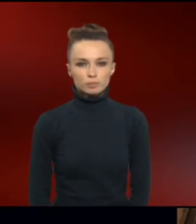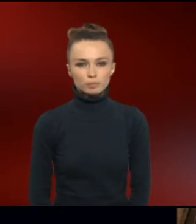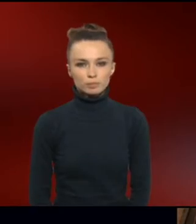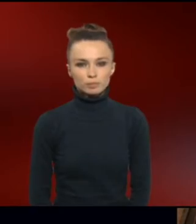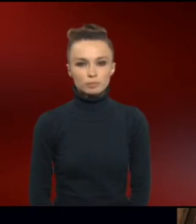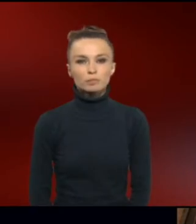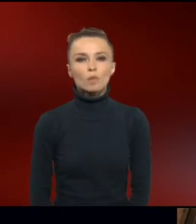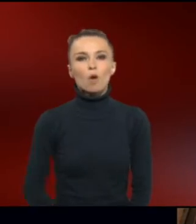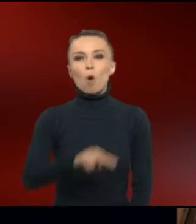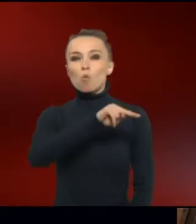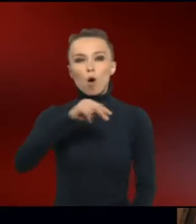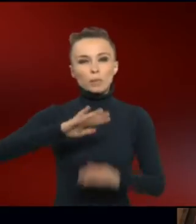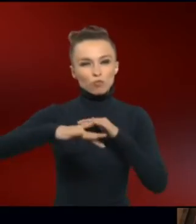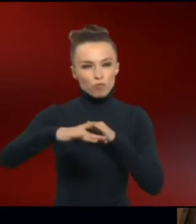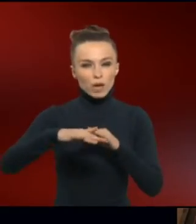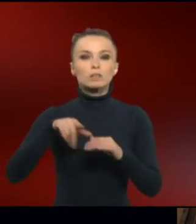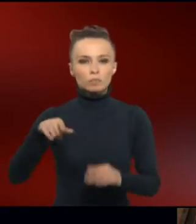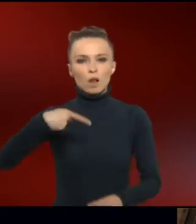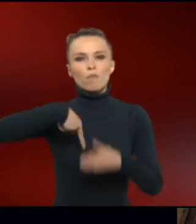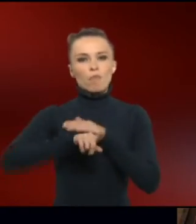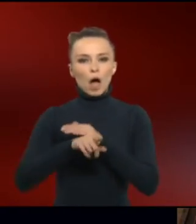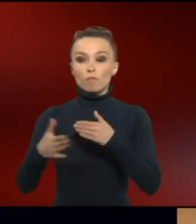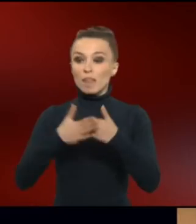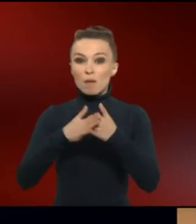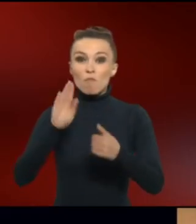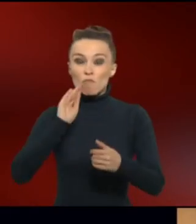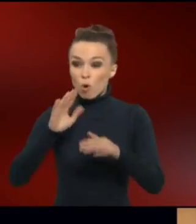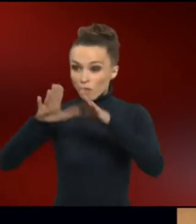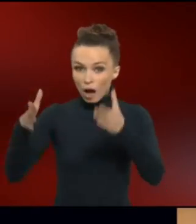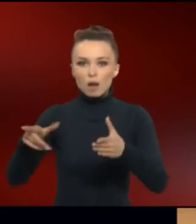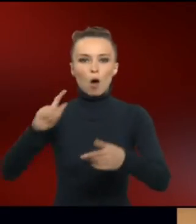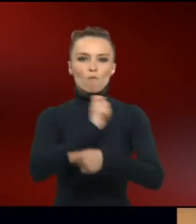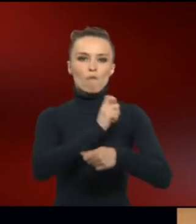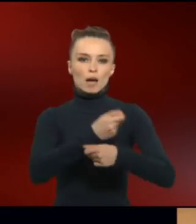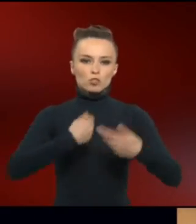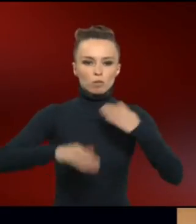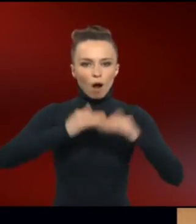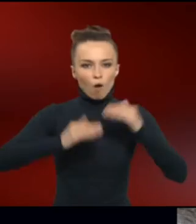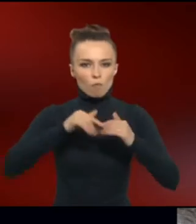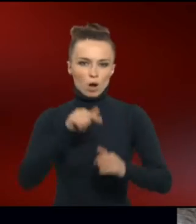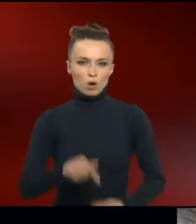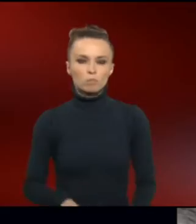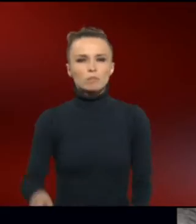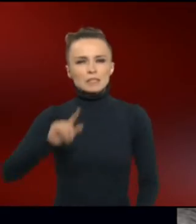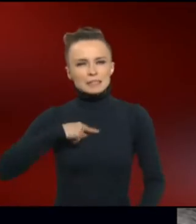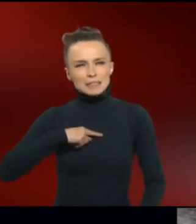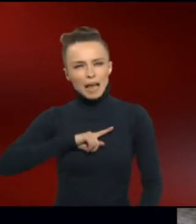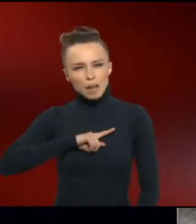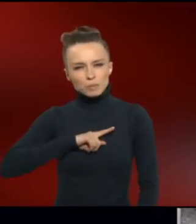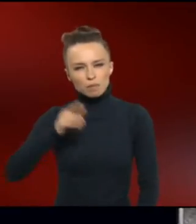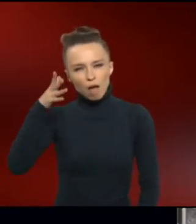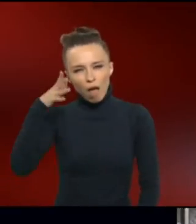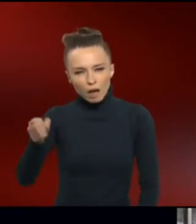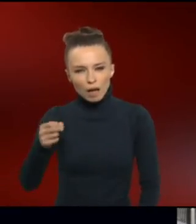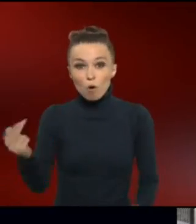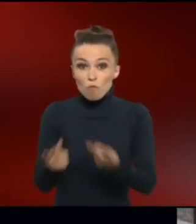In Normansfield lässt Down neben den Wohnanlagen auch Werkstätten bauen. Denn er hat erkannt, für